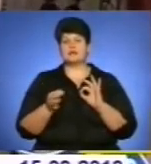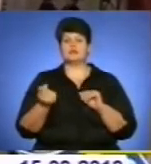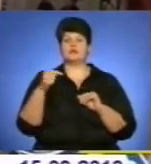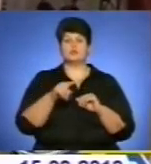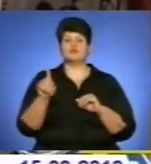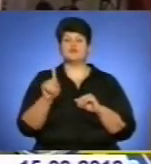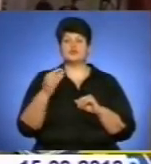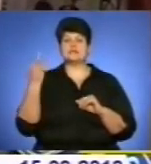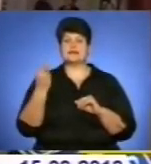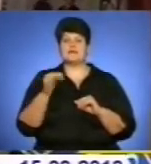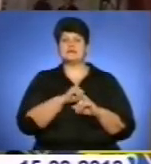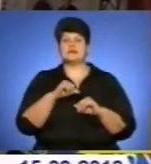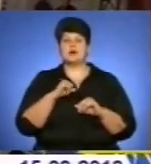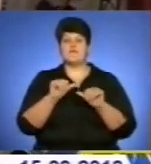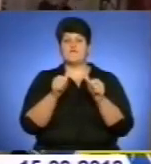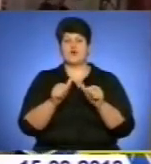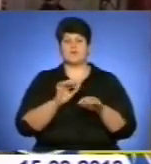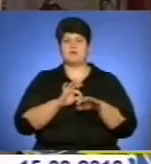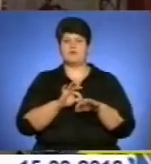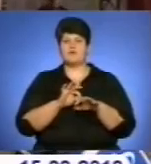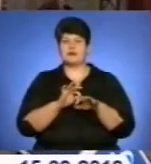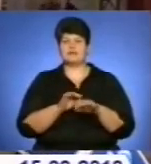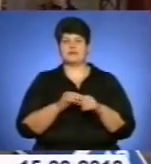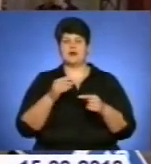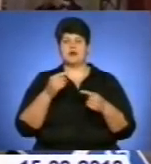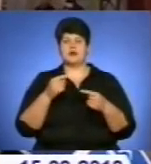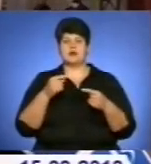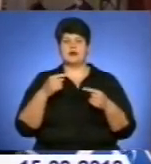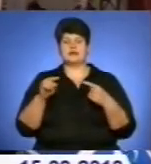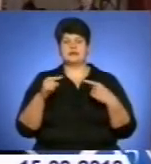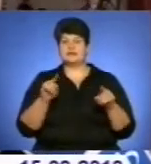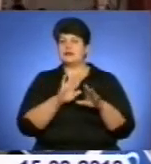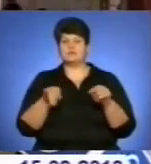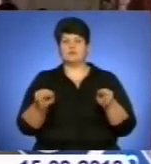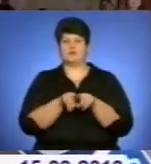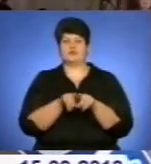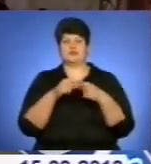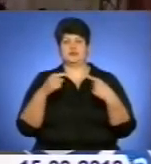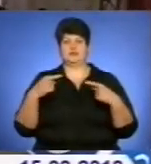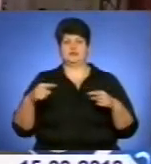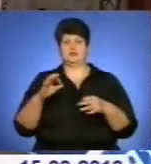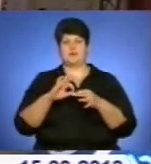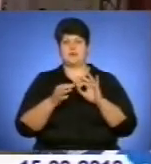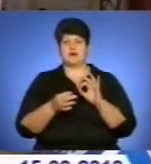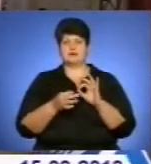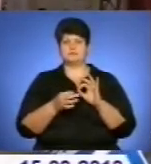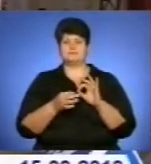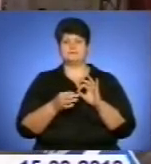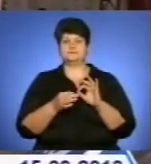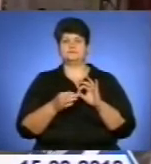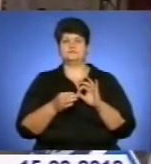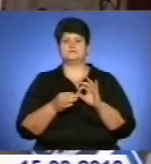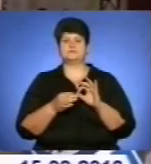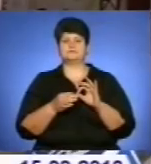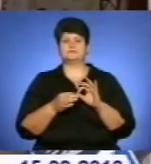мережі. Тернополезнавство зацікавило підлітків інтересом до історії рідного міста. Мені було дуже цікаво взяти участь